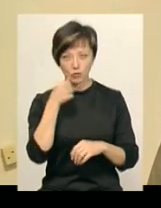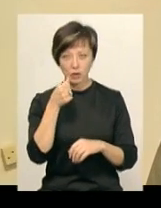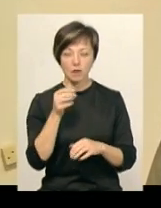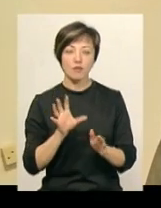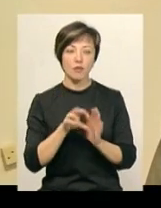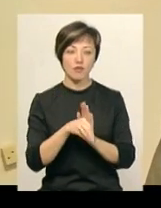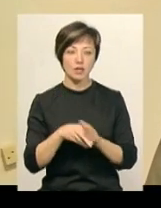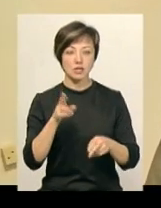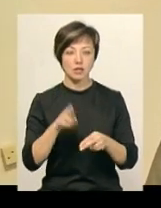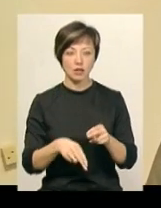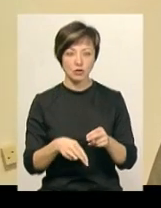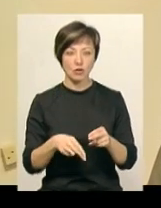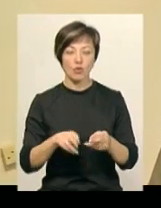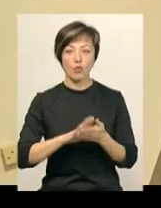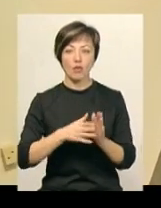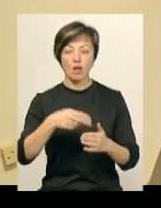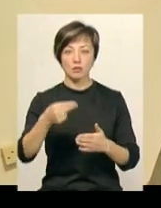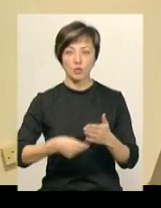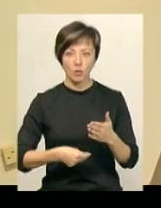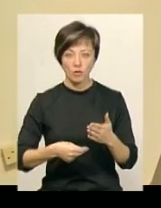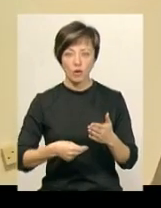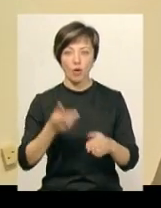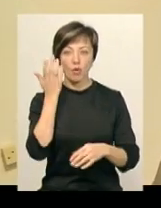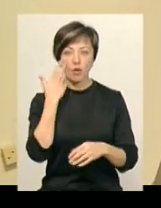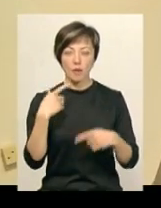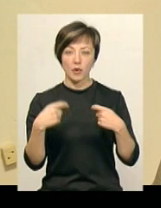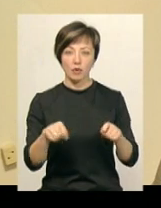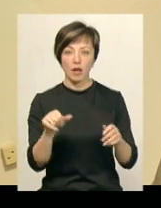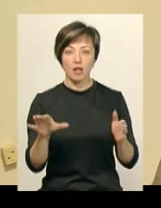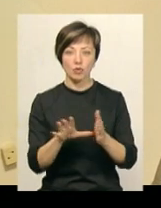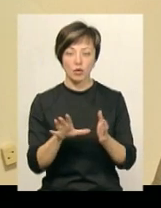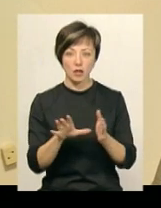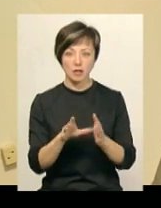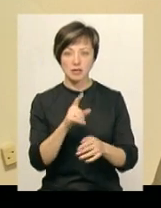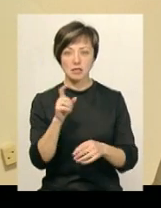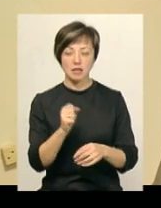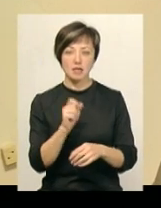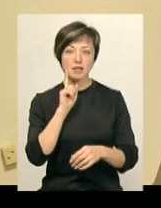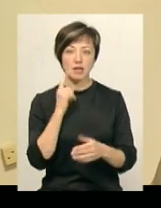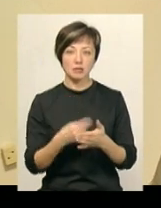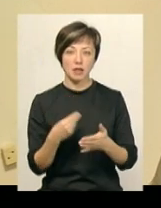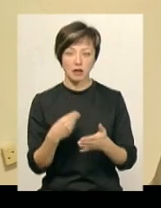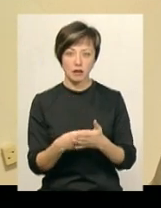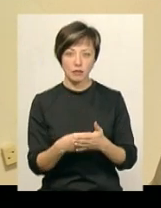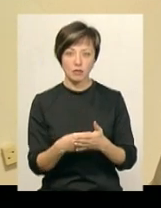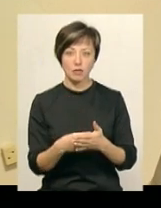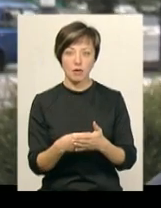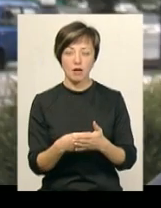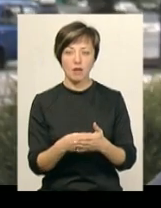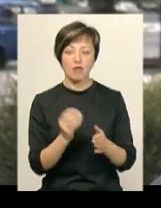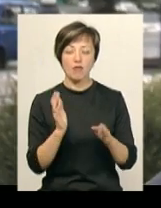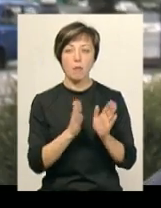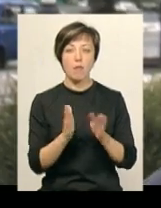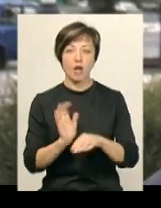Провадження закінчується укладенням договору, коли вони продають електроенергію за зеленим тарифом в мережу.